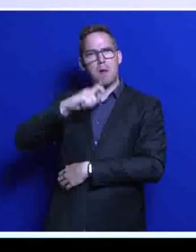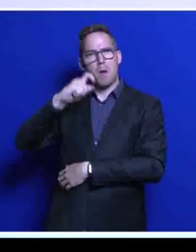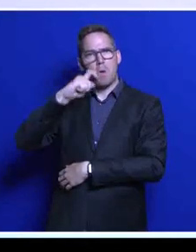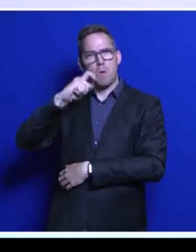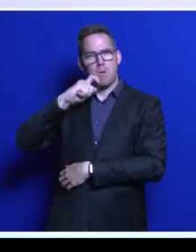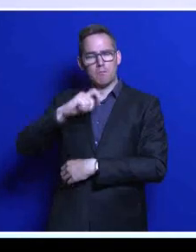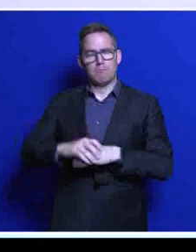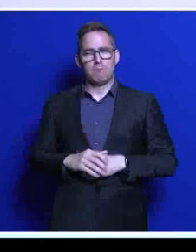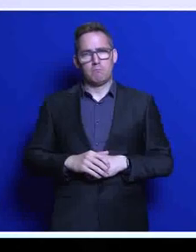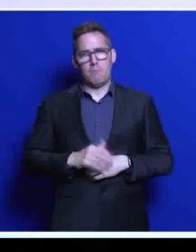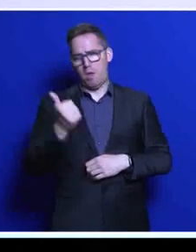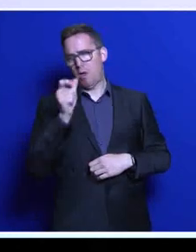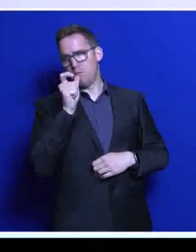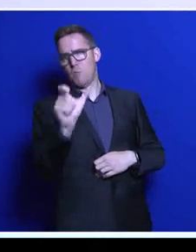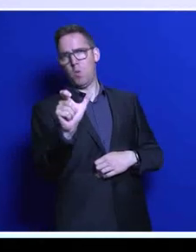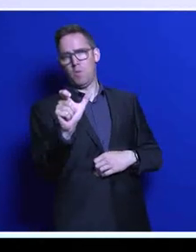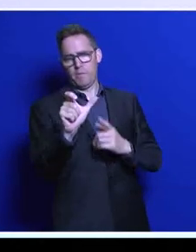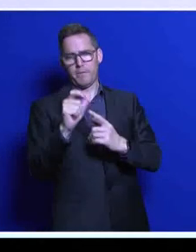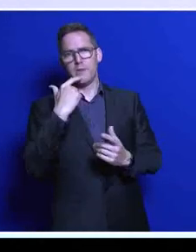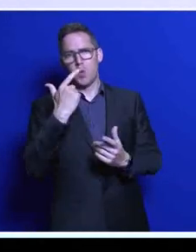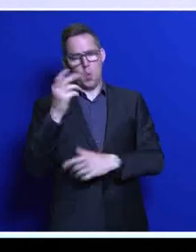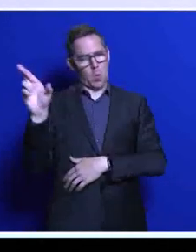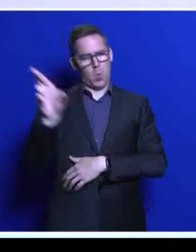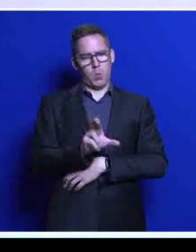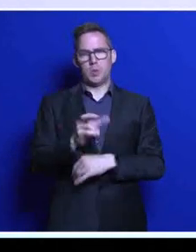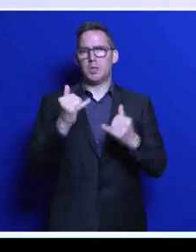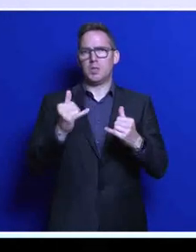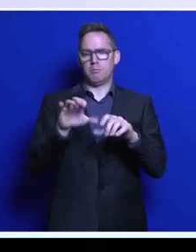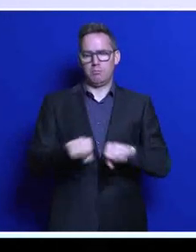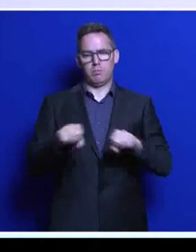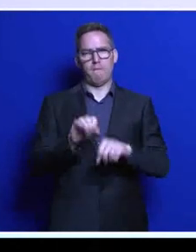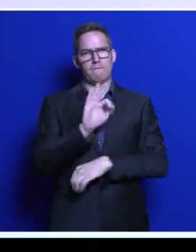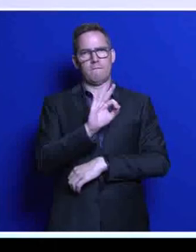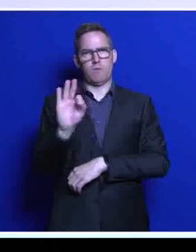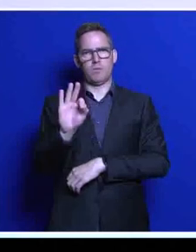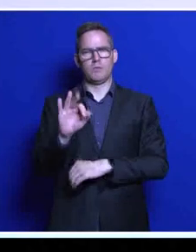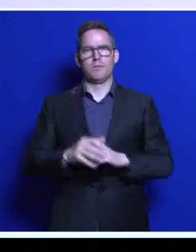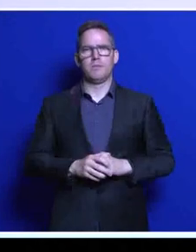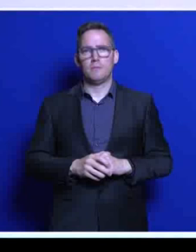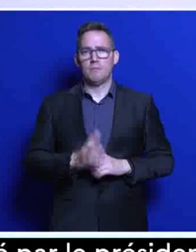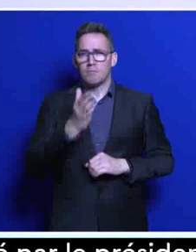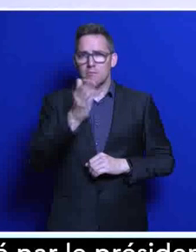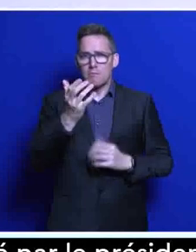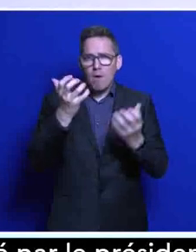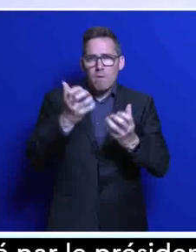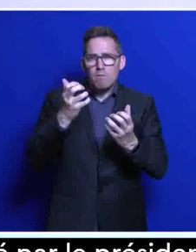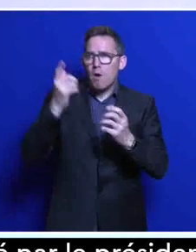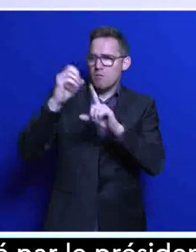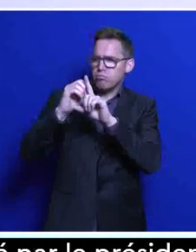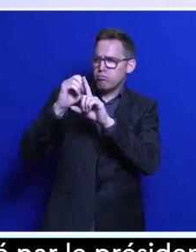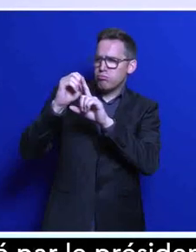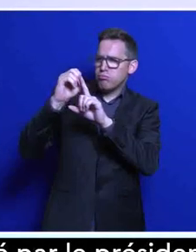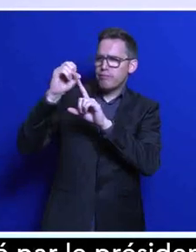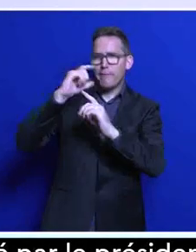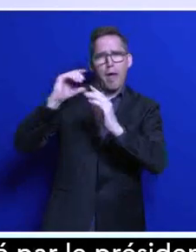en un mot la réindustrialisation de la France. Si nous voulons combattre le réchauffement climatique,